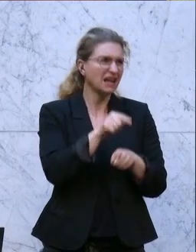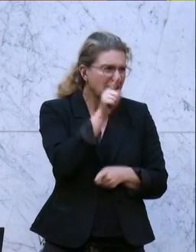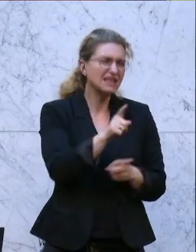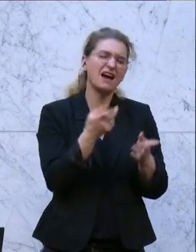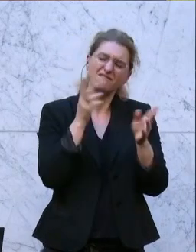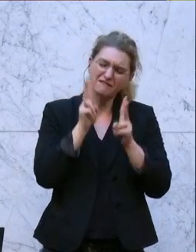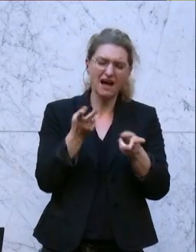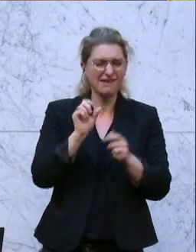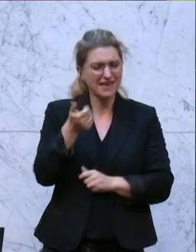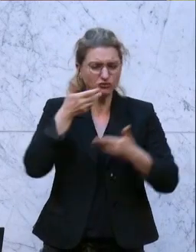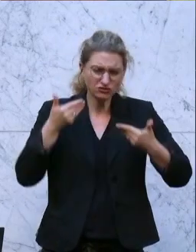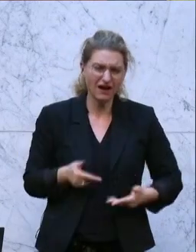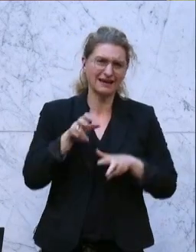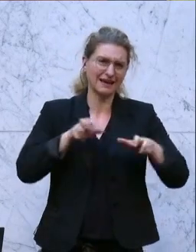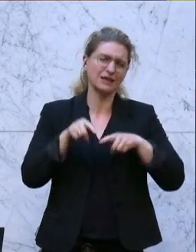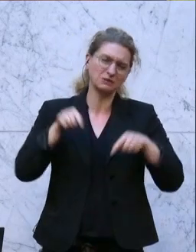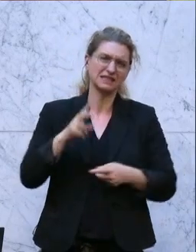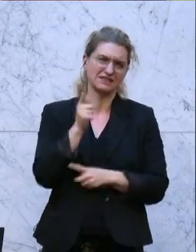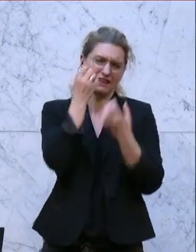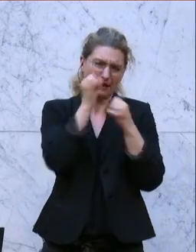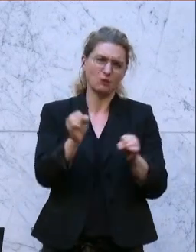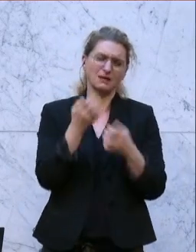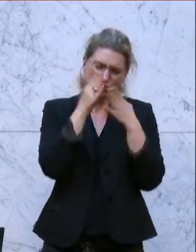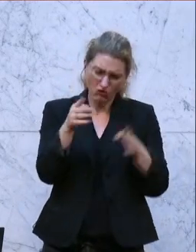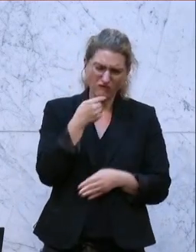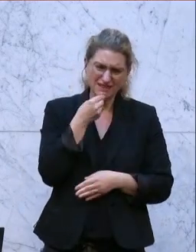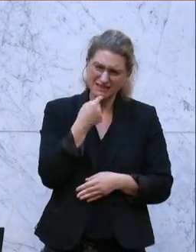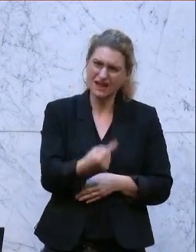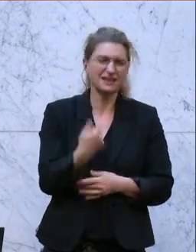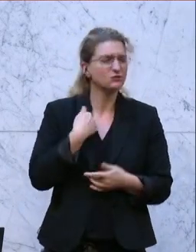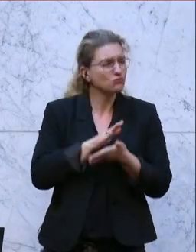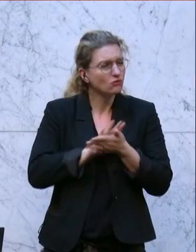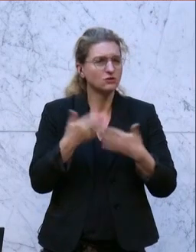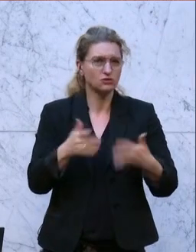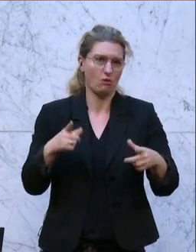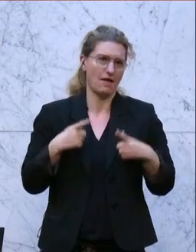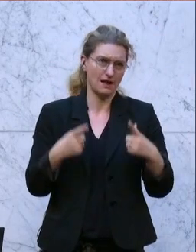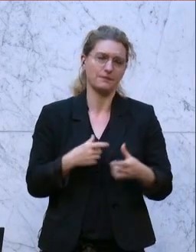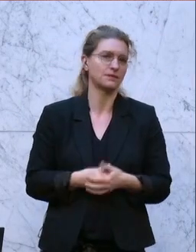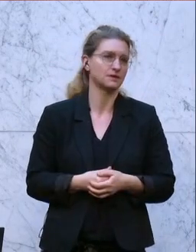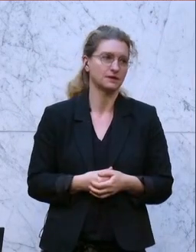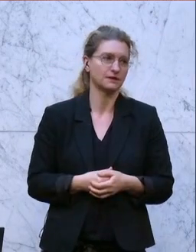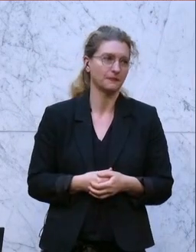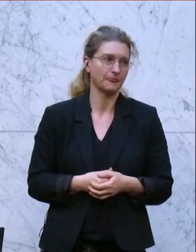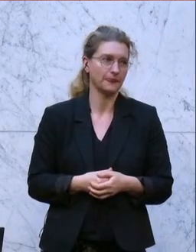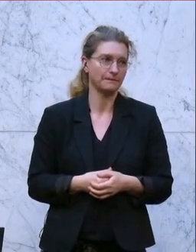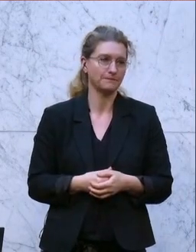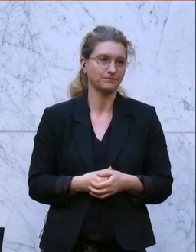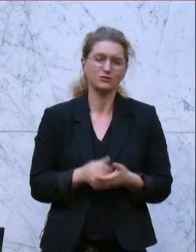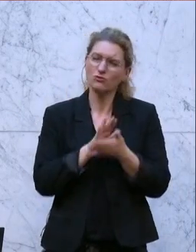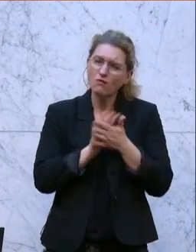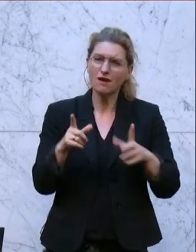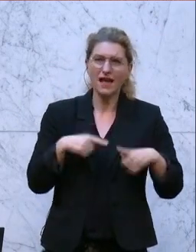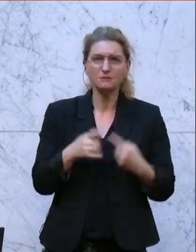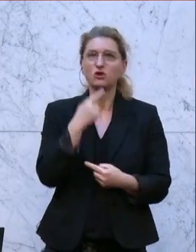Regierung in dieser Zweiten Republik. Das muss ich euch sagen. Das habe ich überhaupt noch nie erlebt. Sowas habe ich überhaupt noch nie erlebt. Zu sagen,